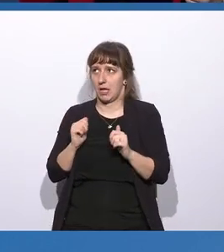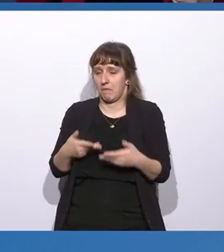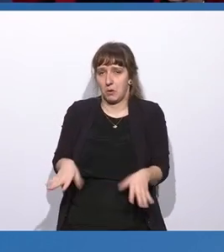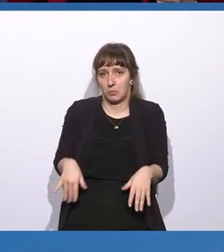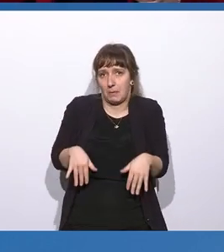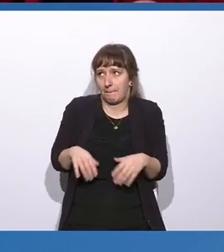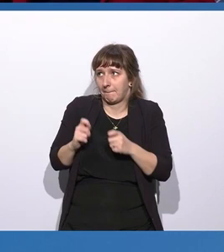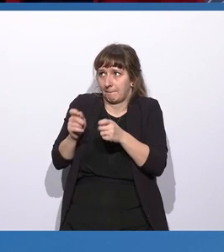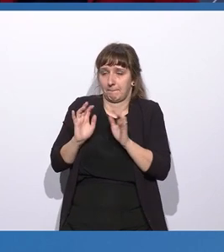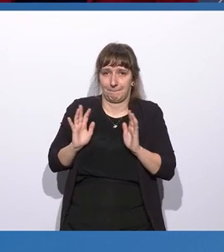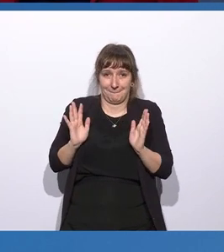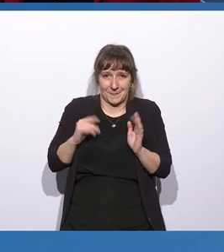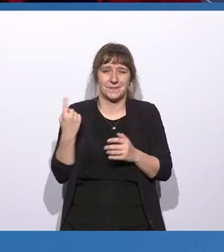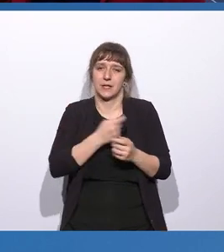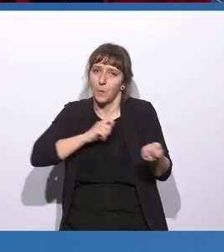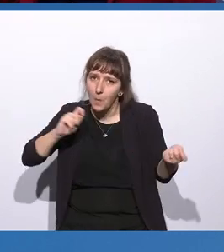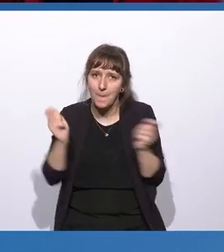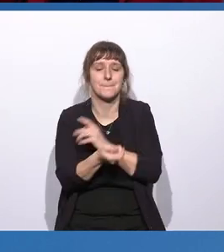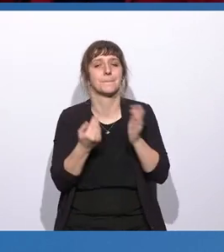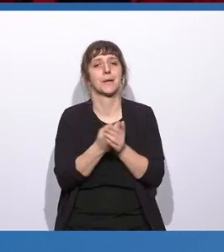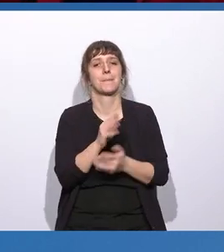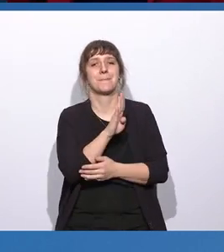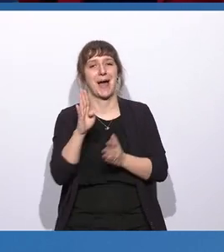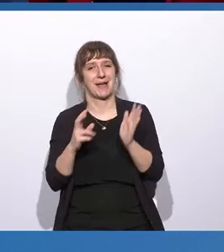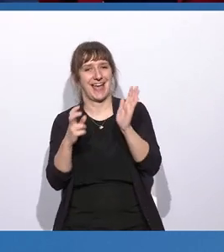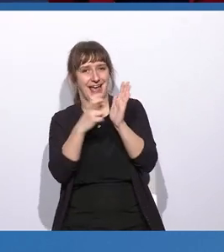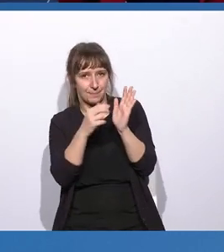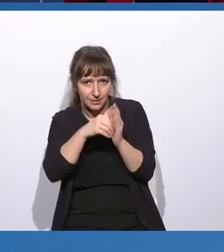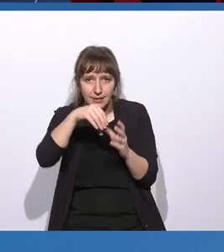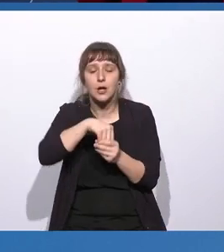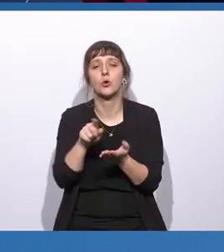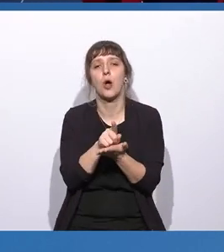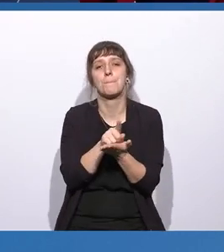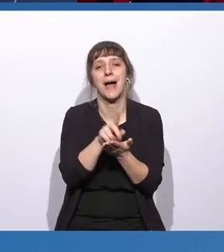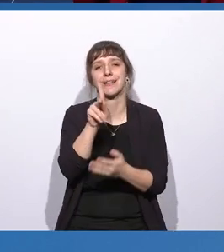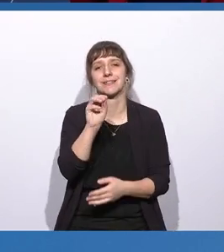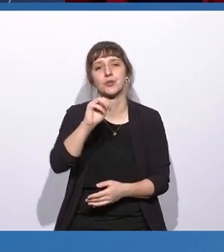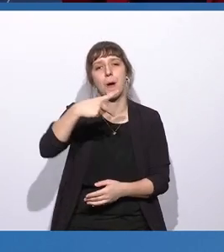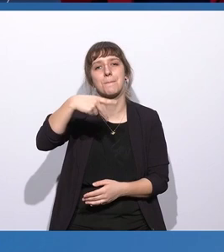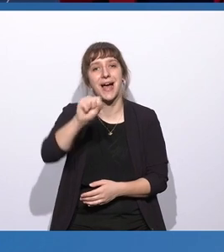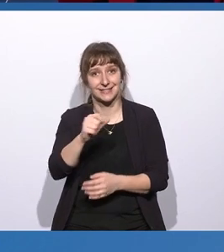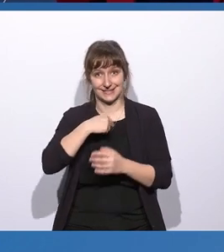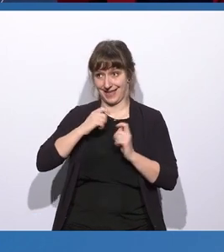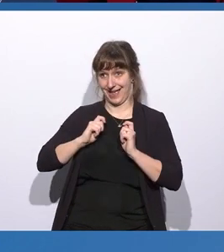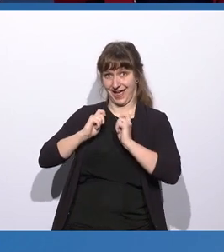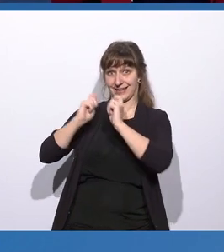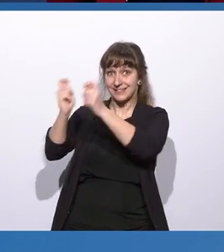wir zum Beispiel durch den Kompass in unserer Barmer-App, wo wir Menschen live die Antragsprozesse mitverfolgen lassen.